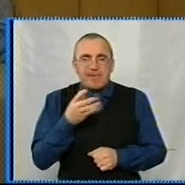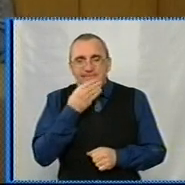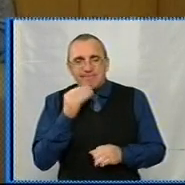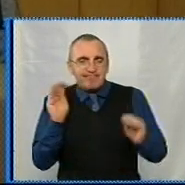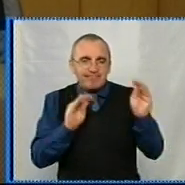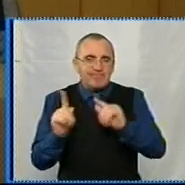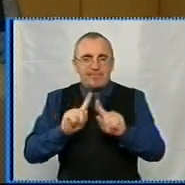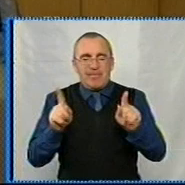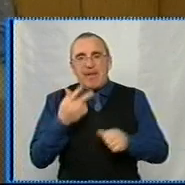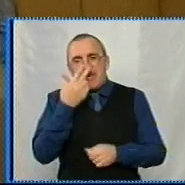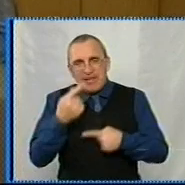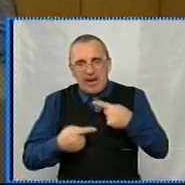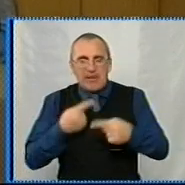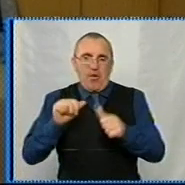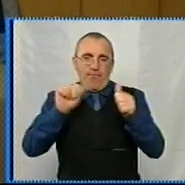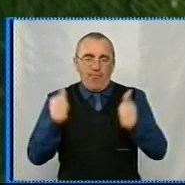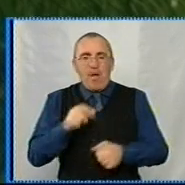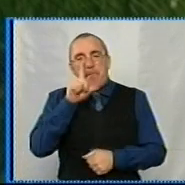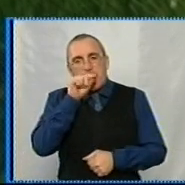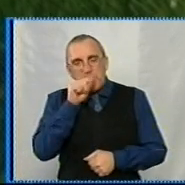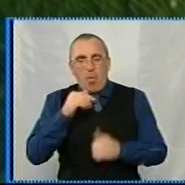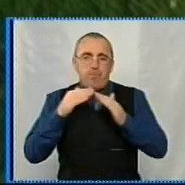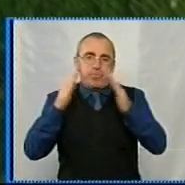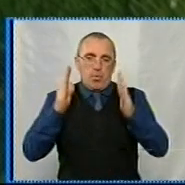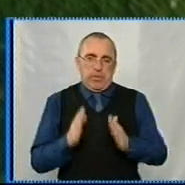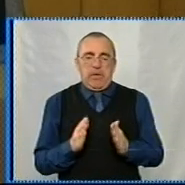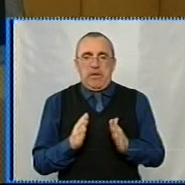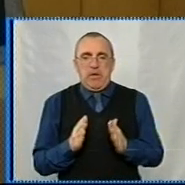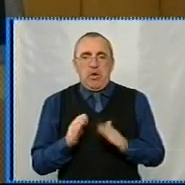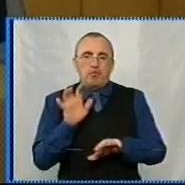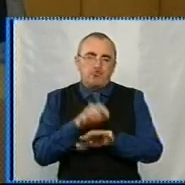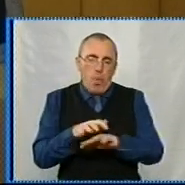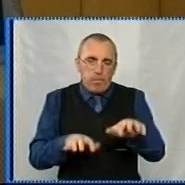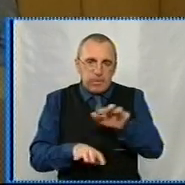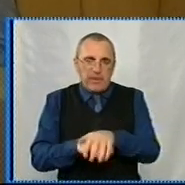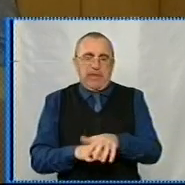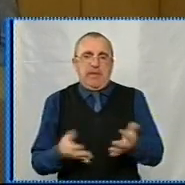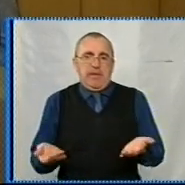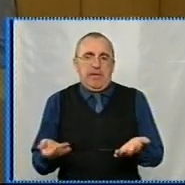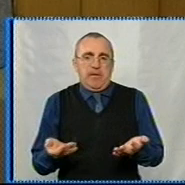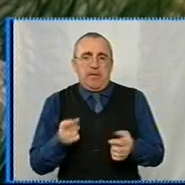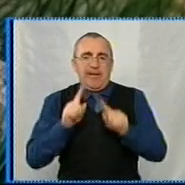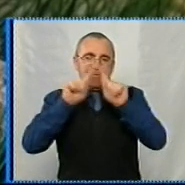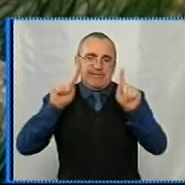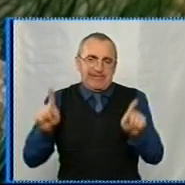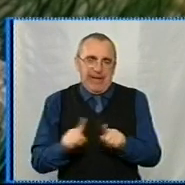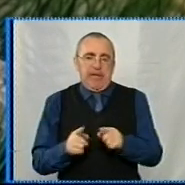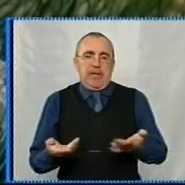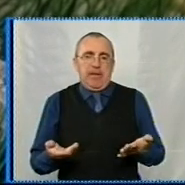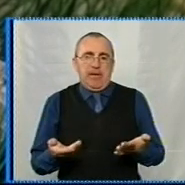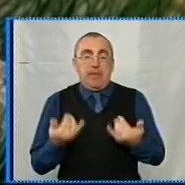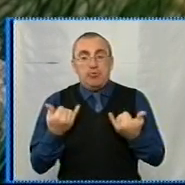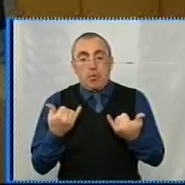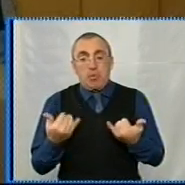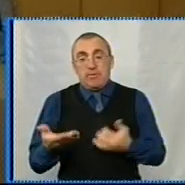традиційні форми, пташки, будинки, чобітки, далі зірки. А